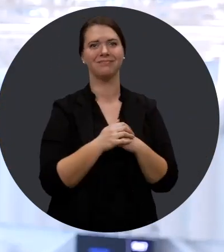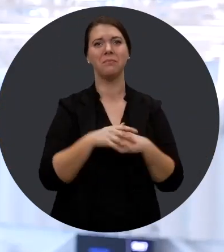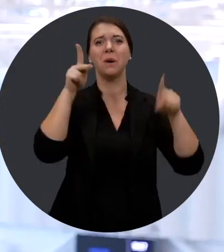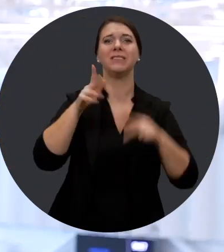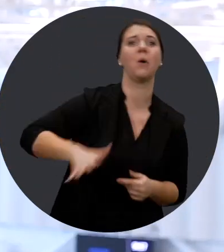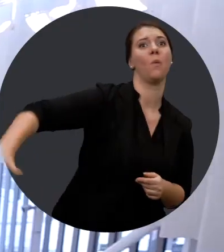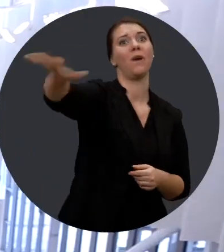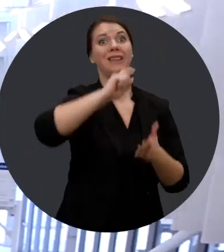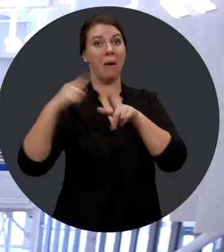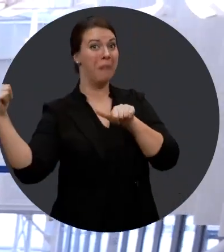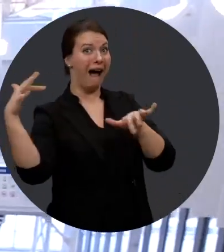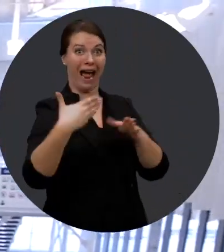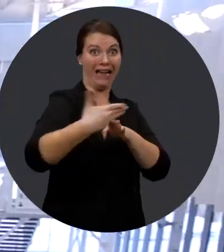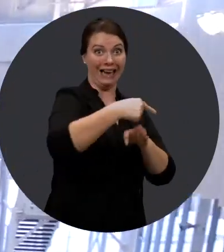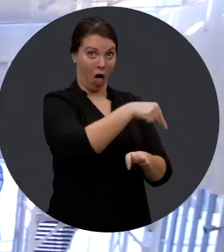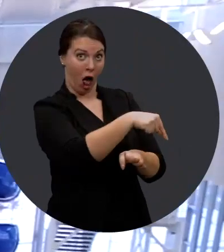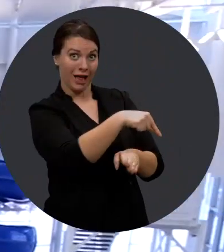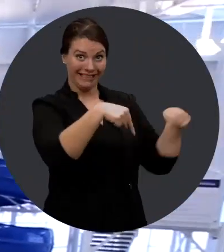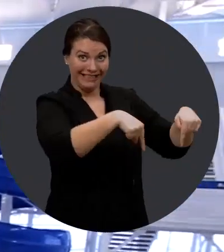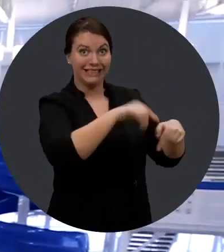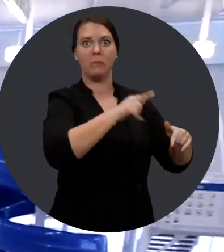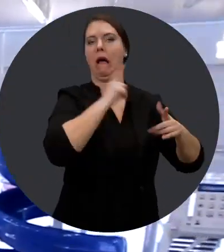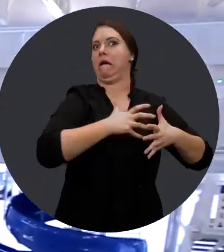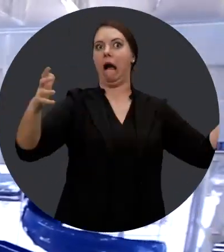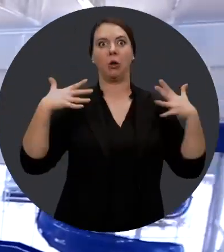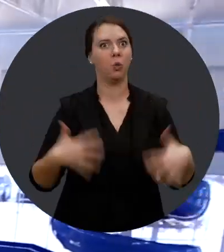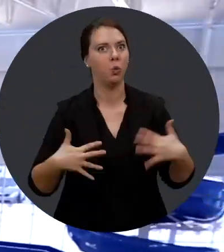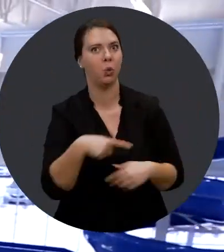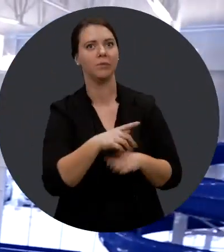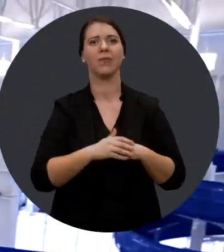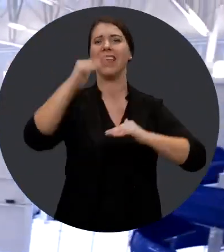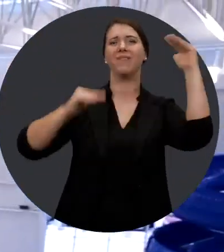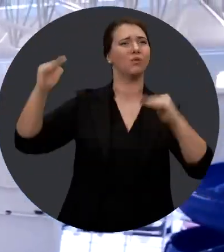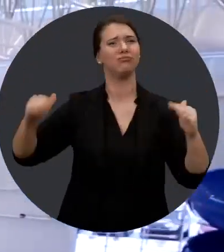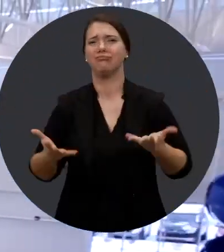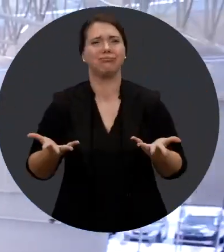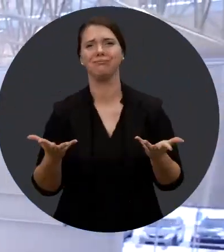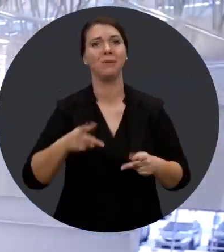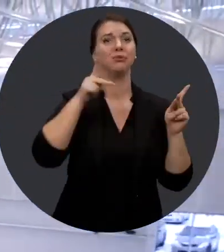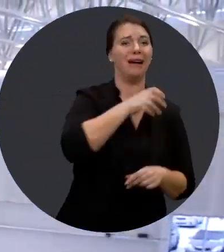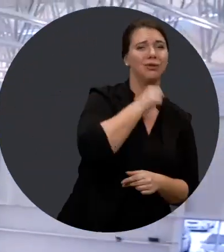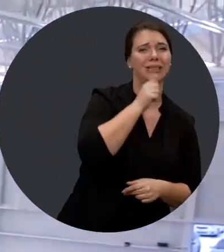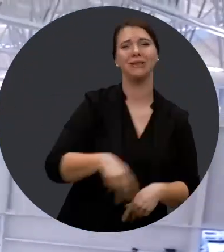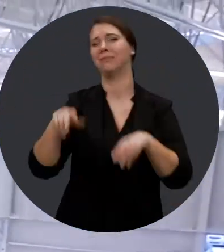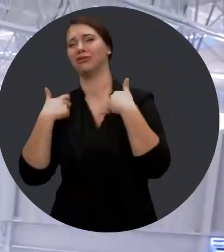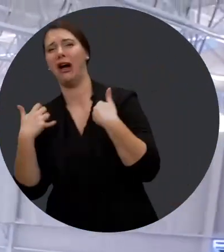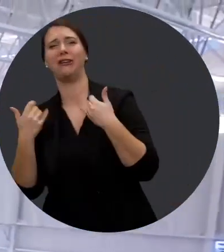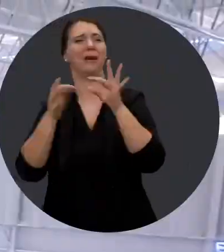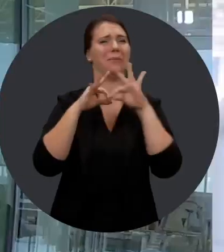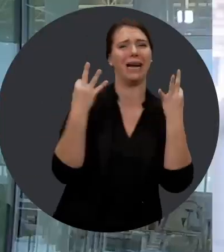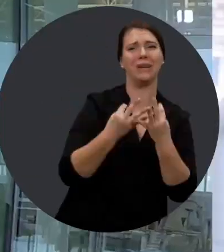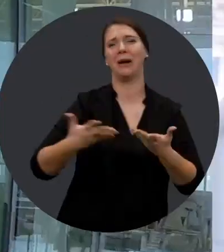le centre aquatique. Tout le monde, quand ils rentrent ici, c'est un gros « wow ». Puis à tous les niveaux, que ce soit pour les personnes âgées,